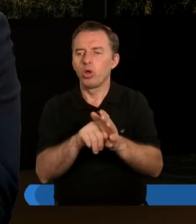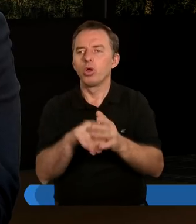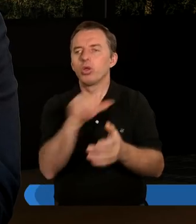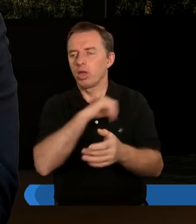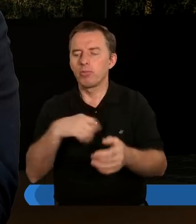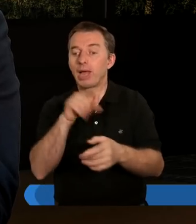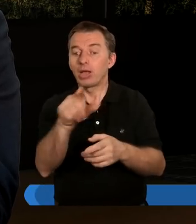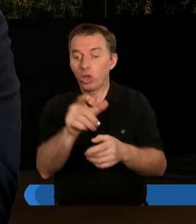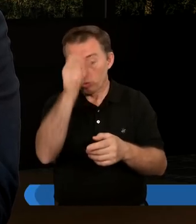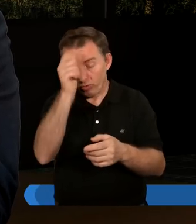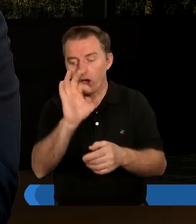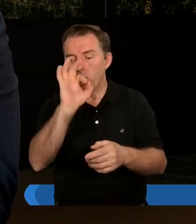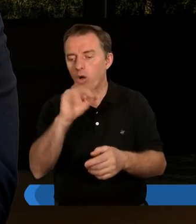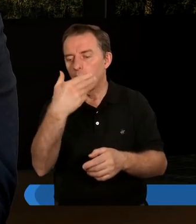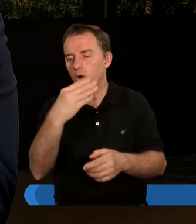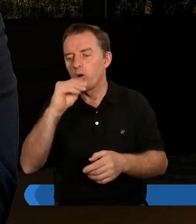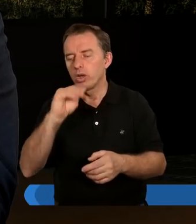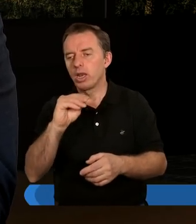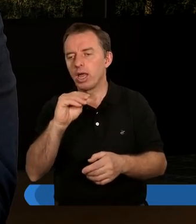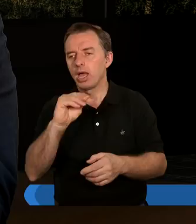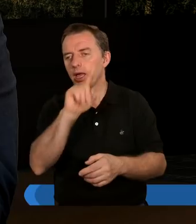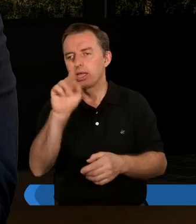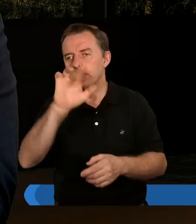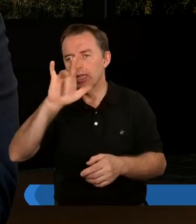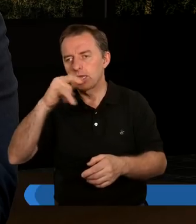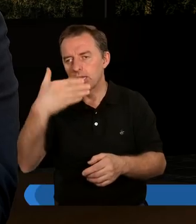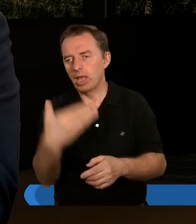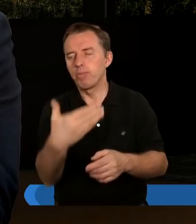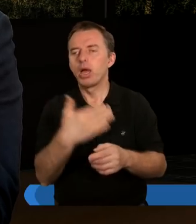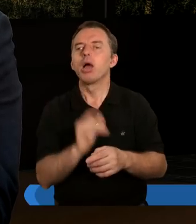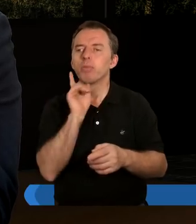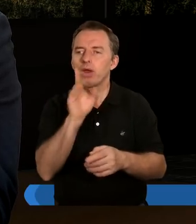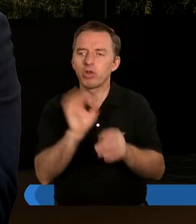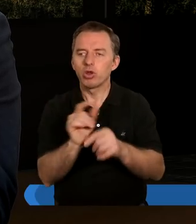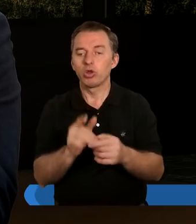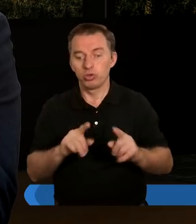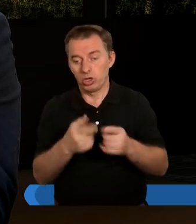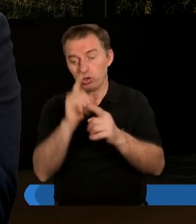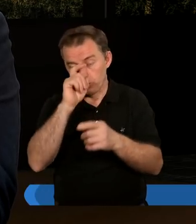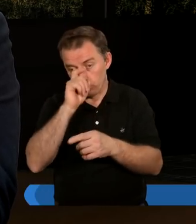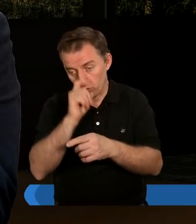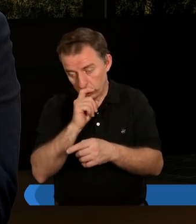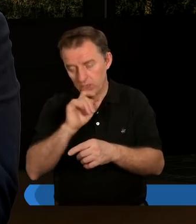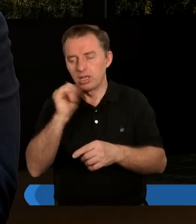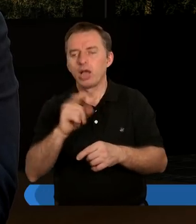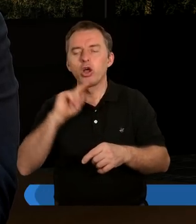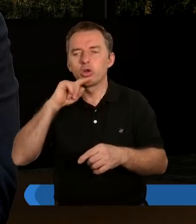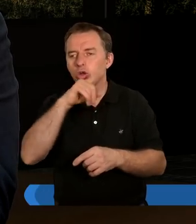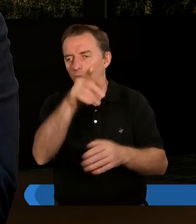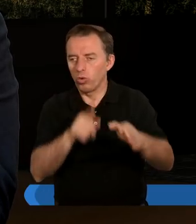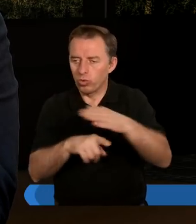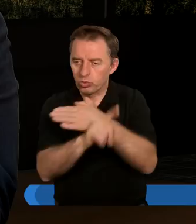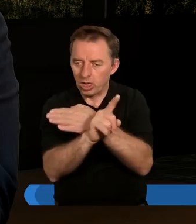samego Onezyma. On z jakiegoś powodu ucieka z tego domu. Prawdopodobnie dzieje się źle albo jakaś krzywda. On